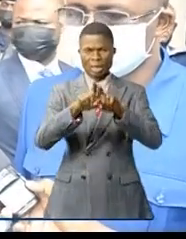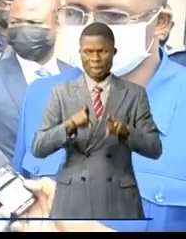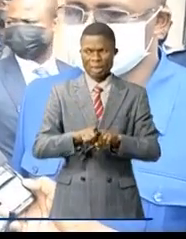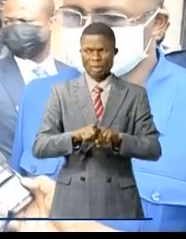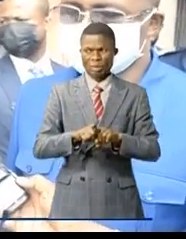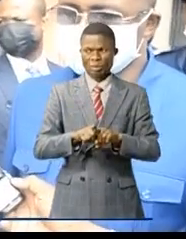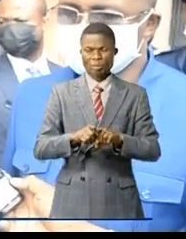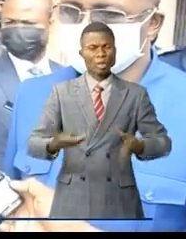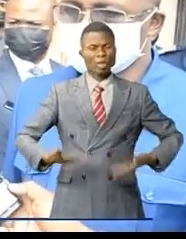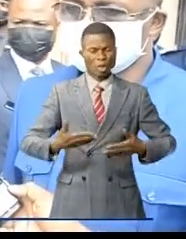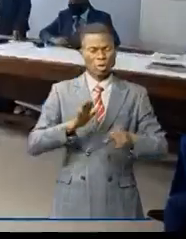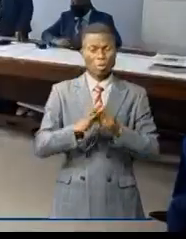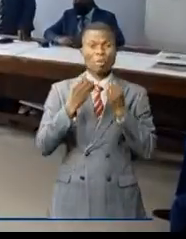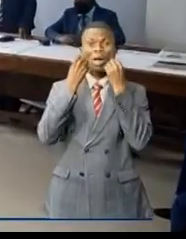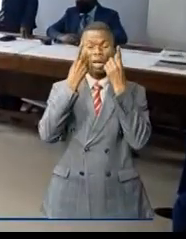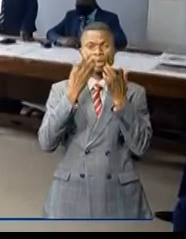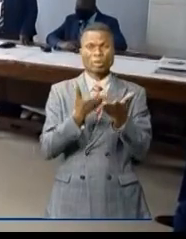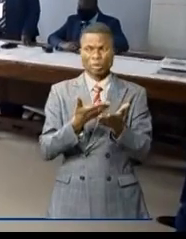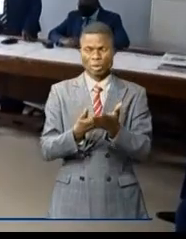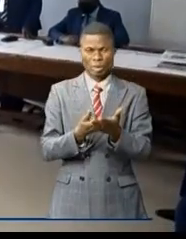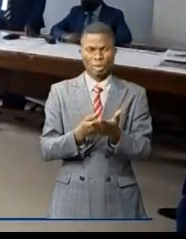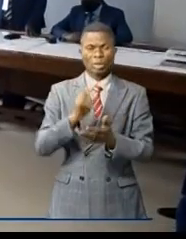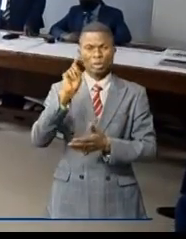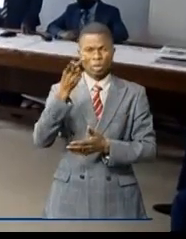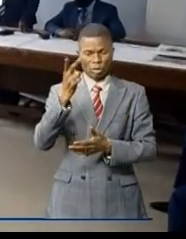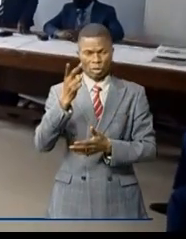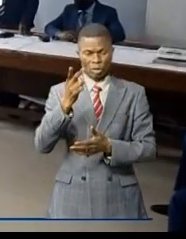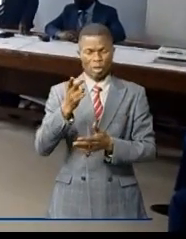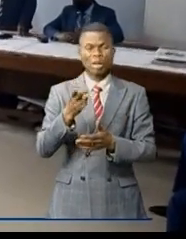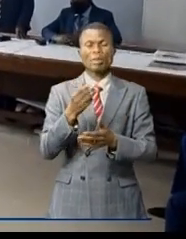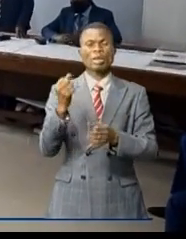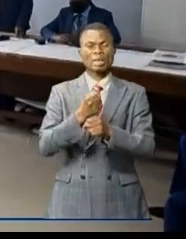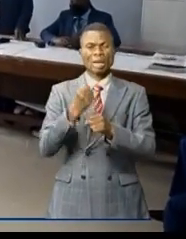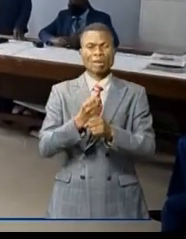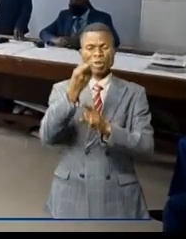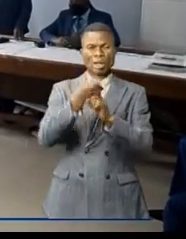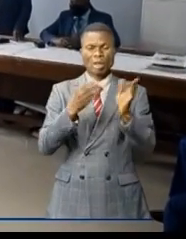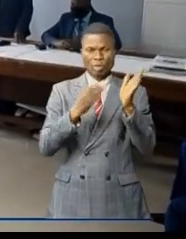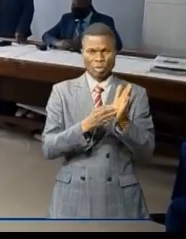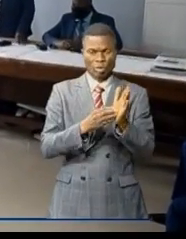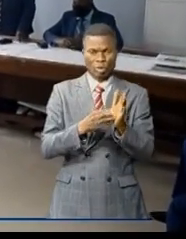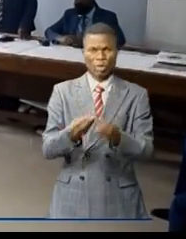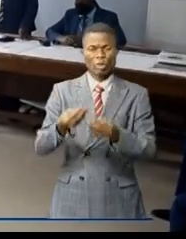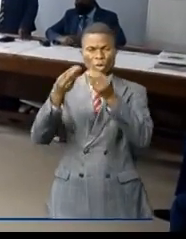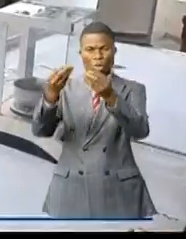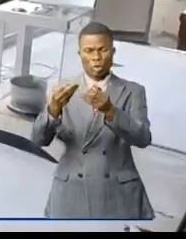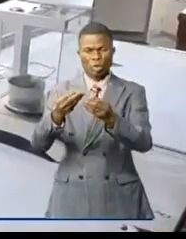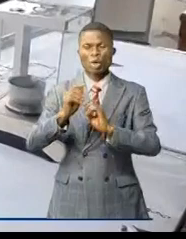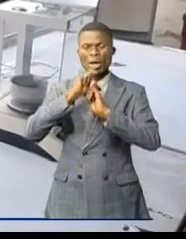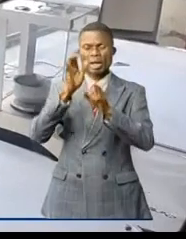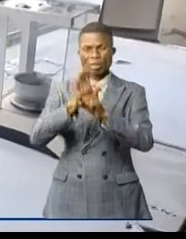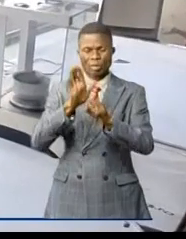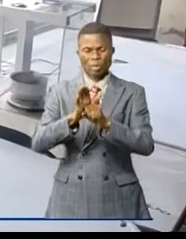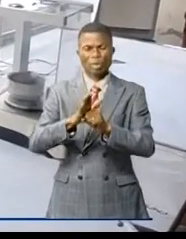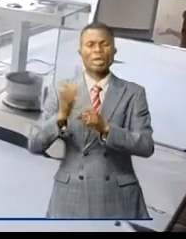Je suis émerveillé, c'est tout ce que je peux dire. Cette deuxième Tender du mois de septembre a offert plusieurs colis aux soumissionnaires à l